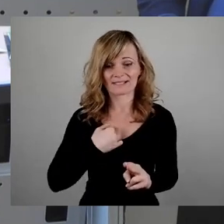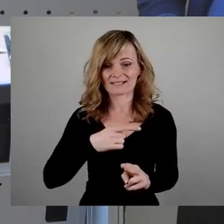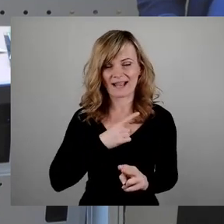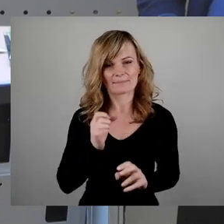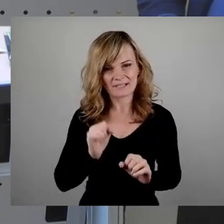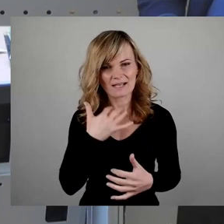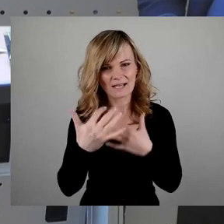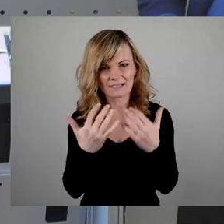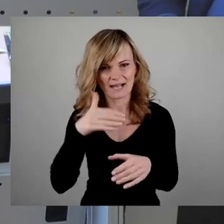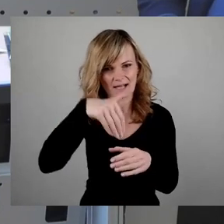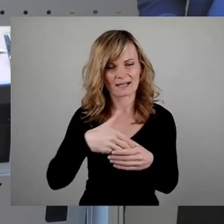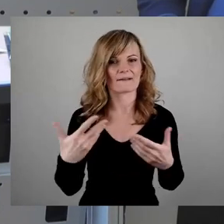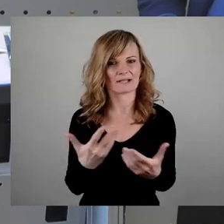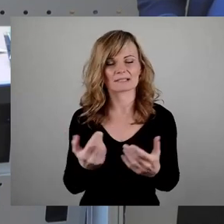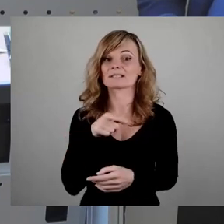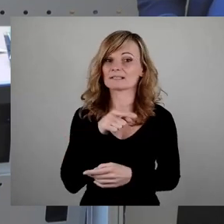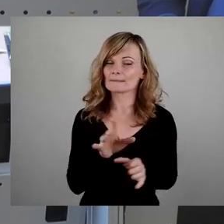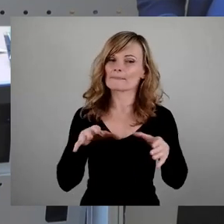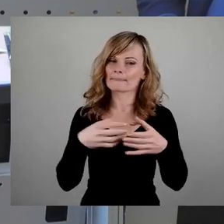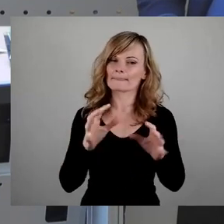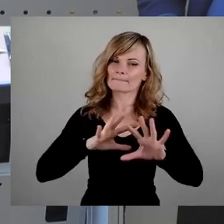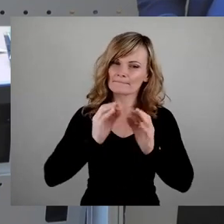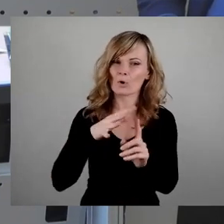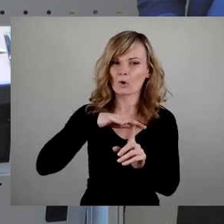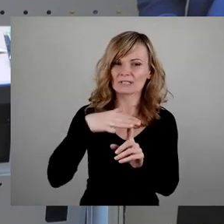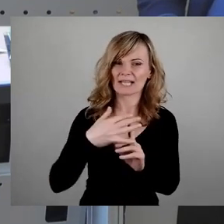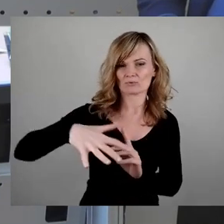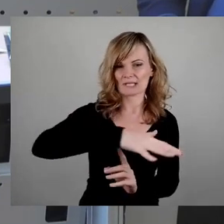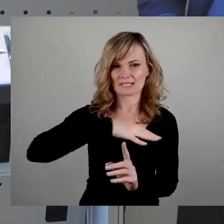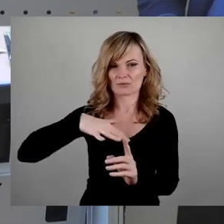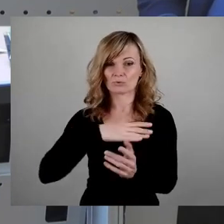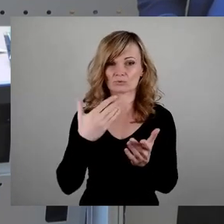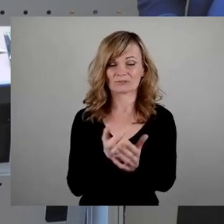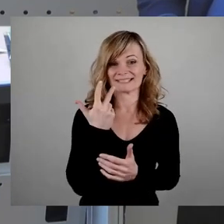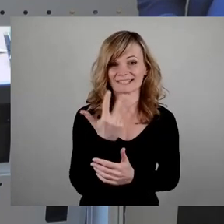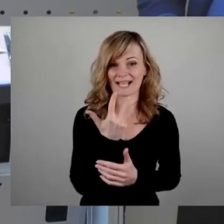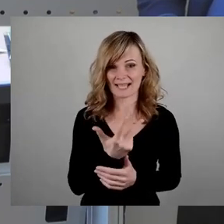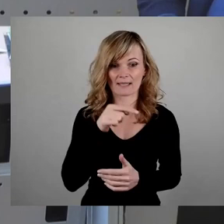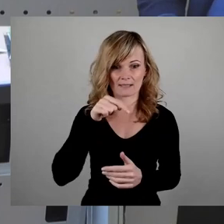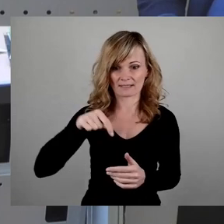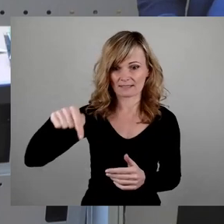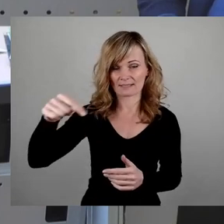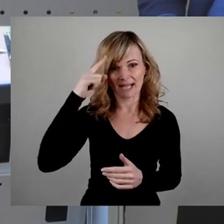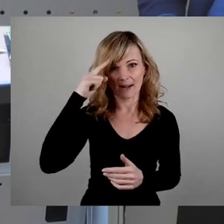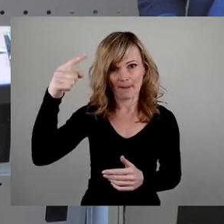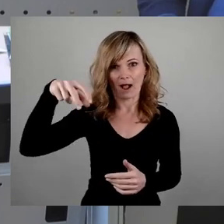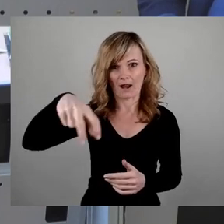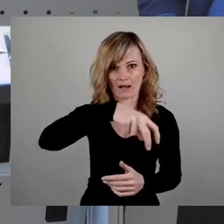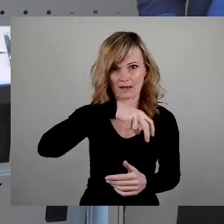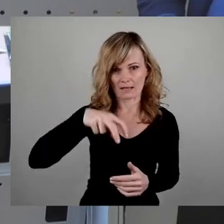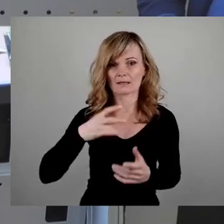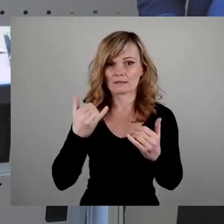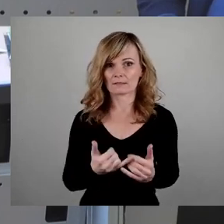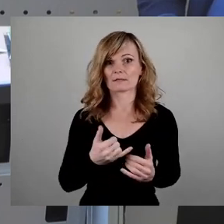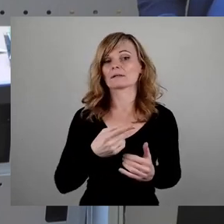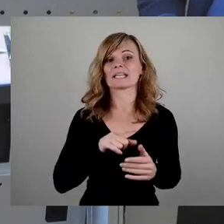UAG empfahl eine umfangreiche Kontextualisierung der mittlerweile drei vor Ort befindlichen Denkmalsetzungen. Denn neben der jetzt abgeschliffenen